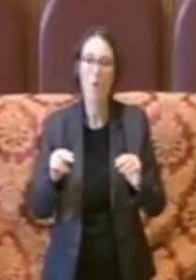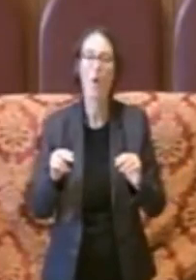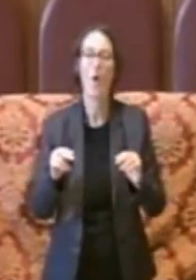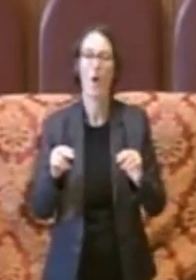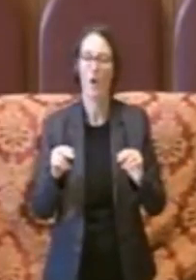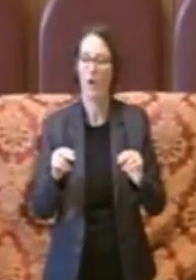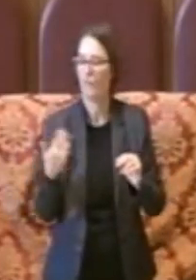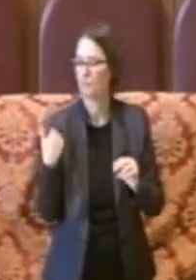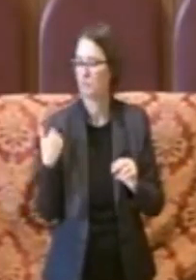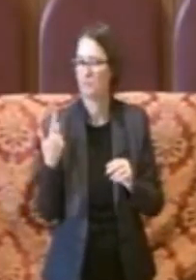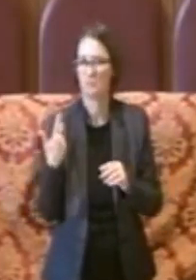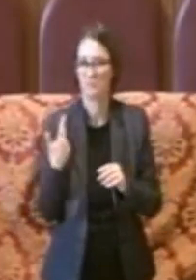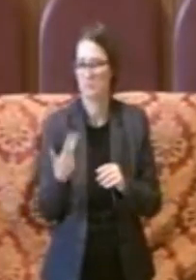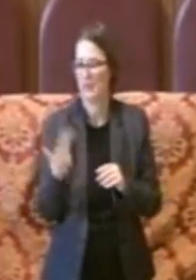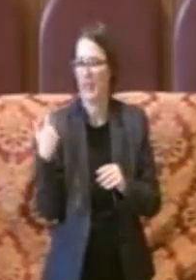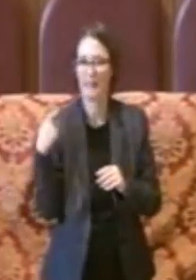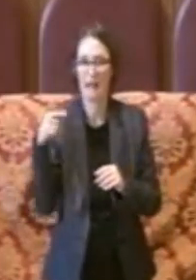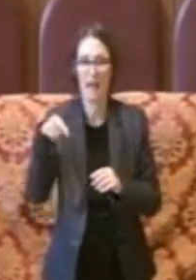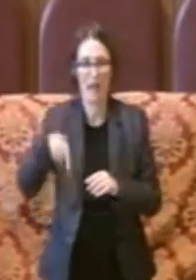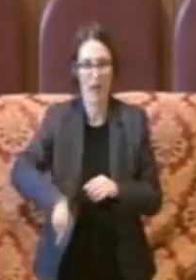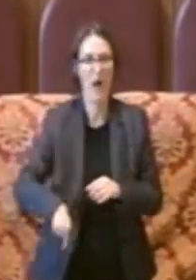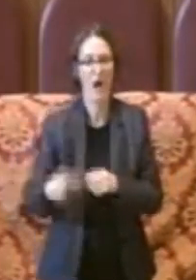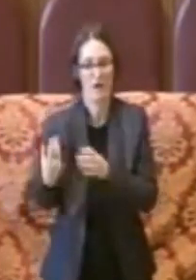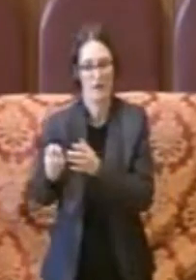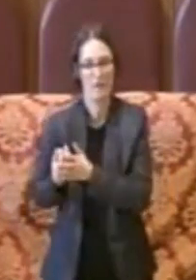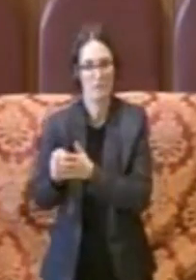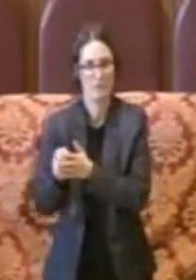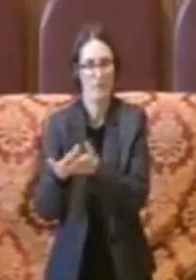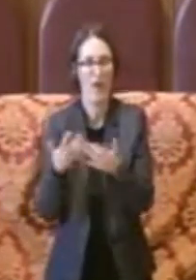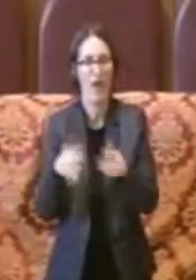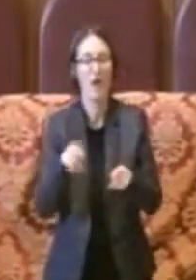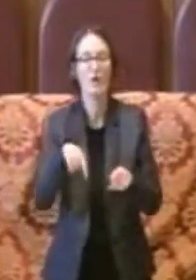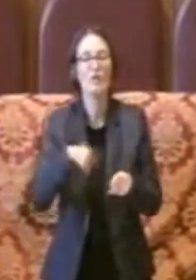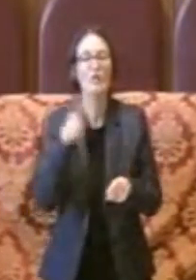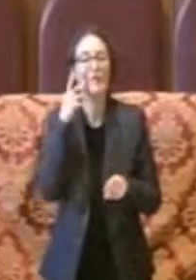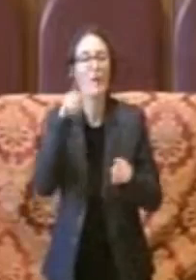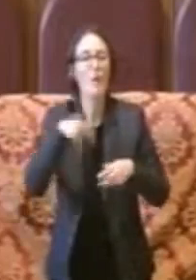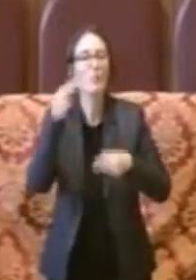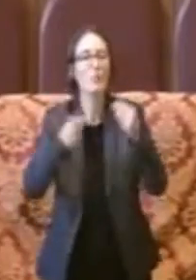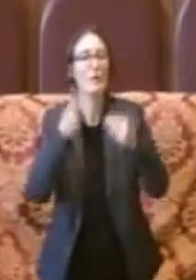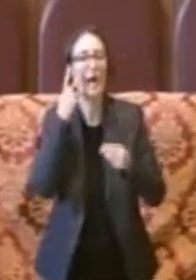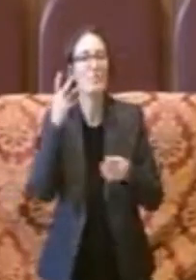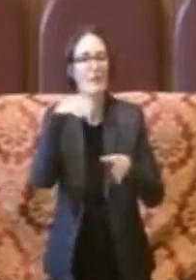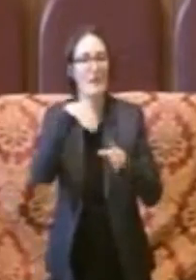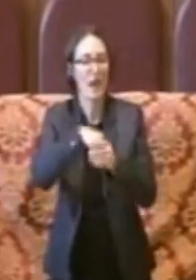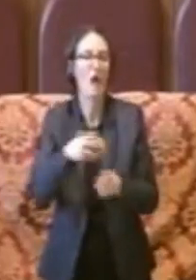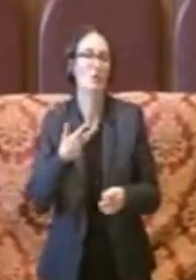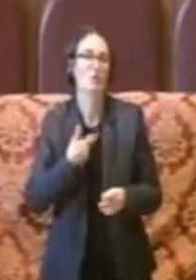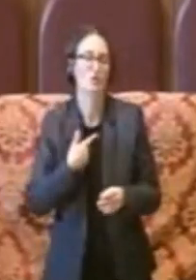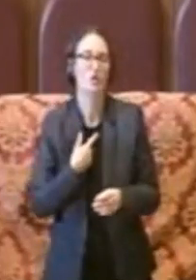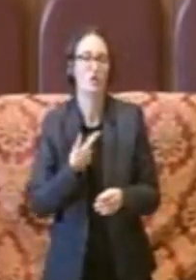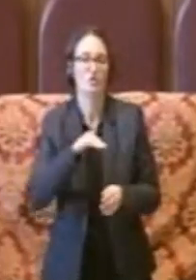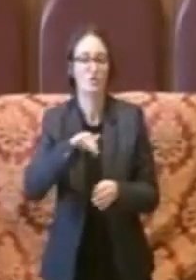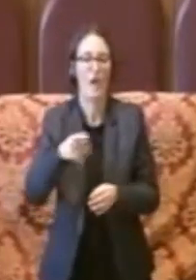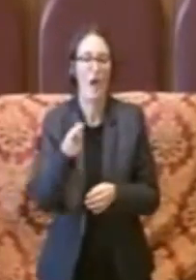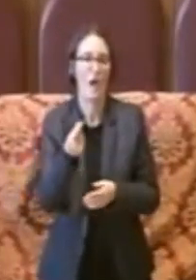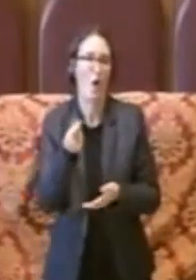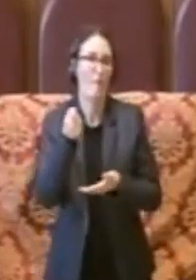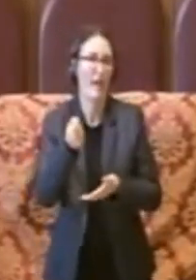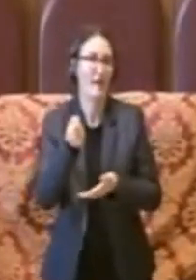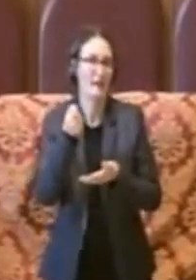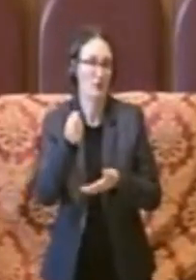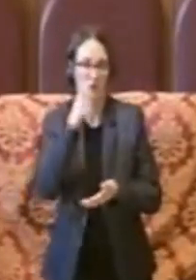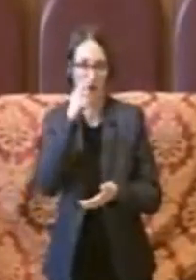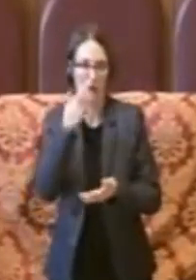nel corso di questi tre anni e che quindi anche in questo bilancio vede delle risorse adeguate e